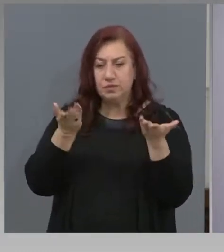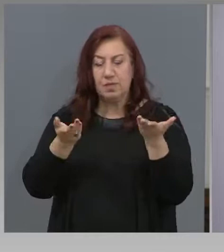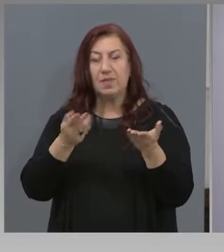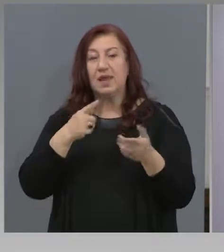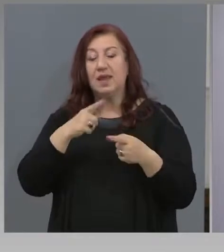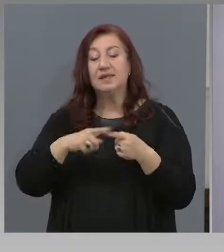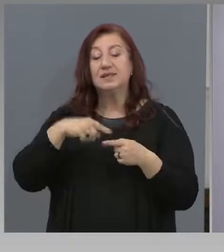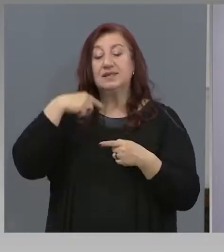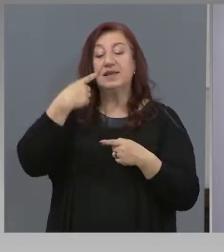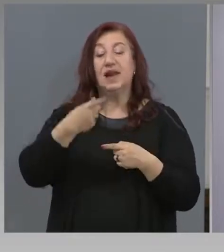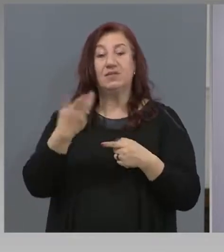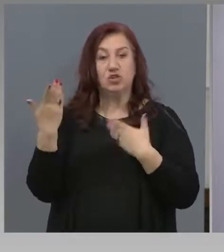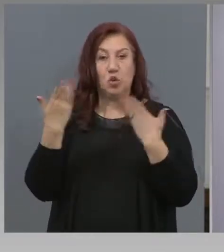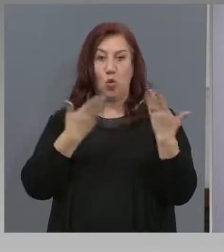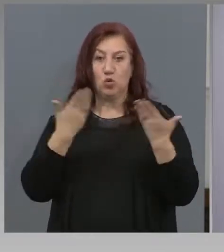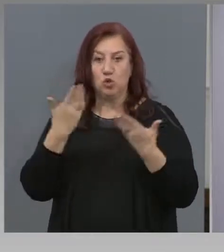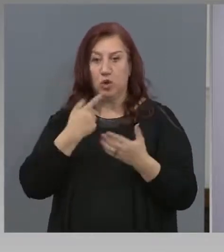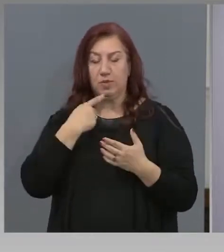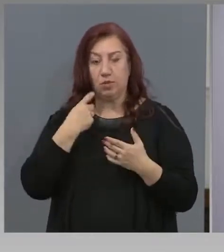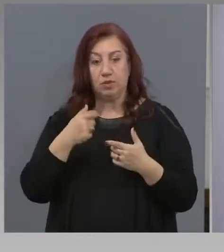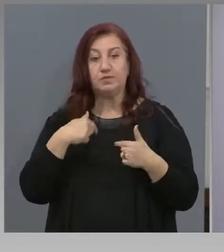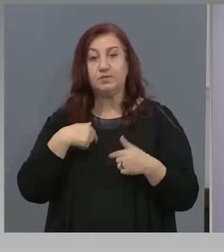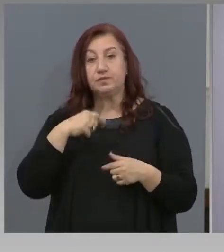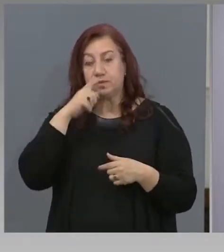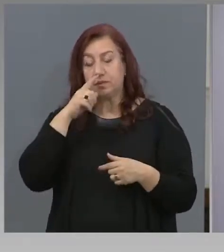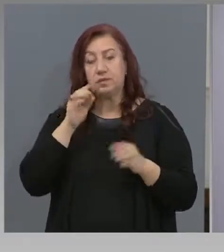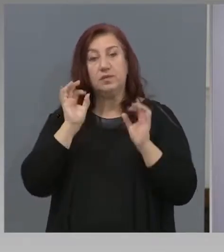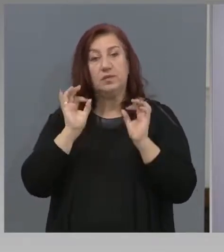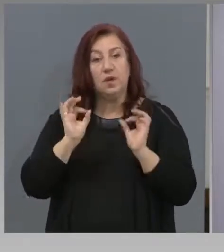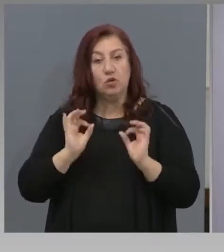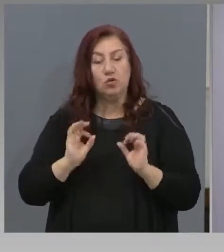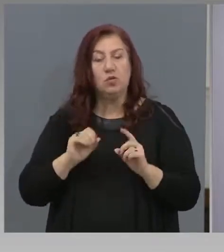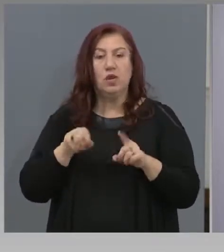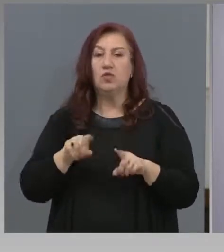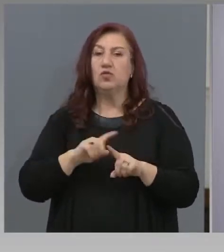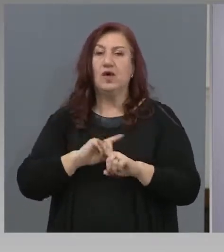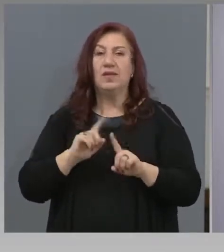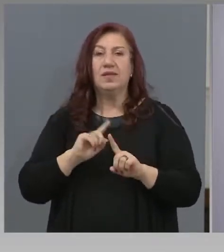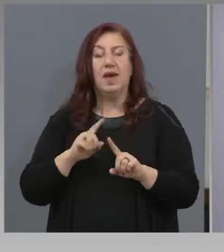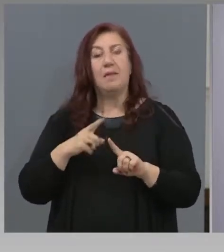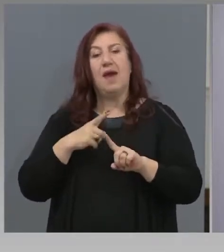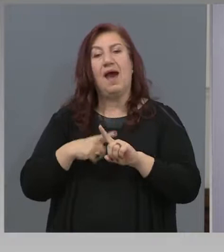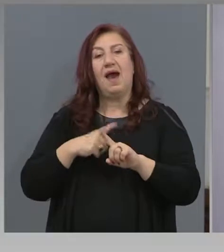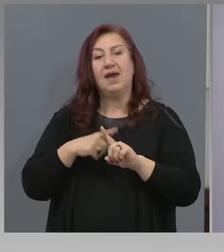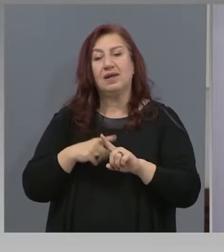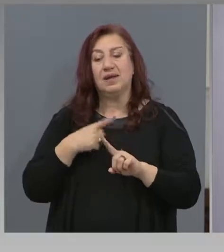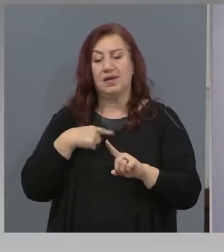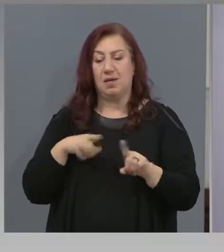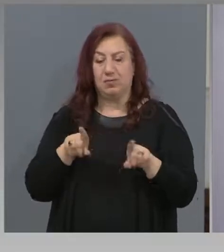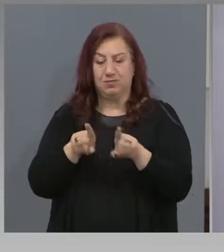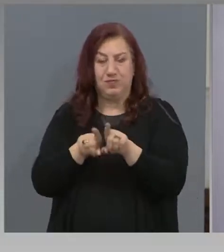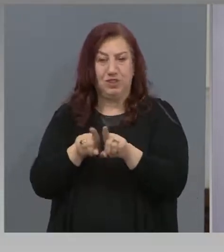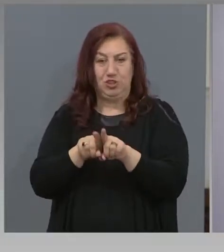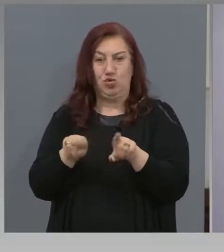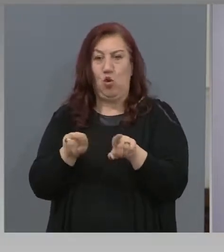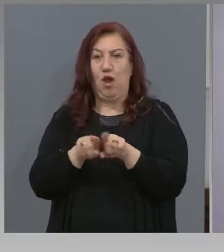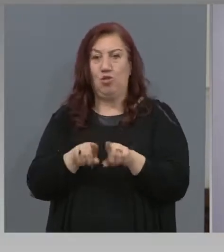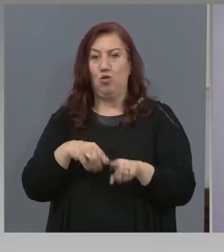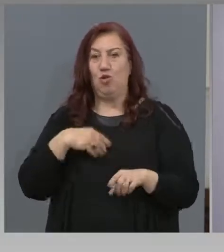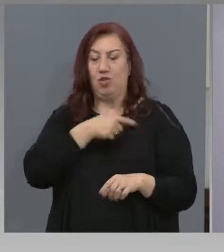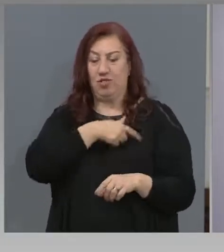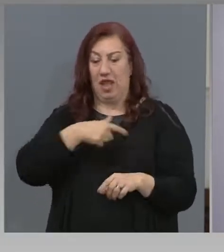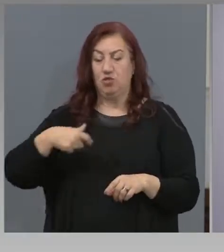Но тук е важно да оточним, че това няма да има характер на Национално вълнично оценяване. Няма да бъде за всички